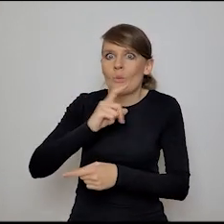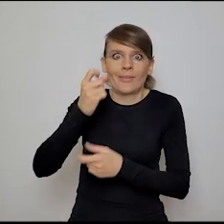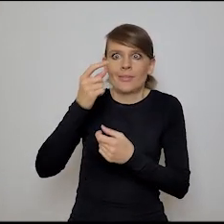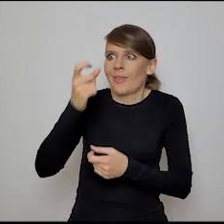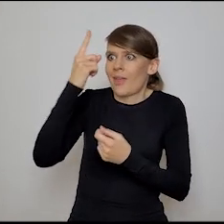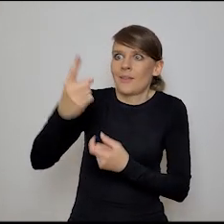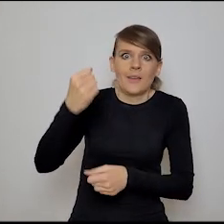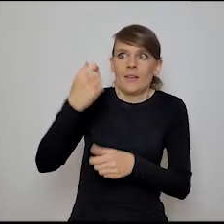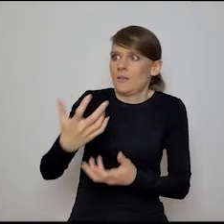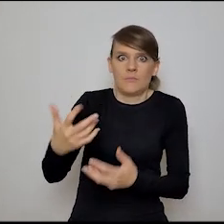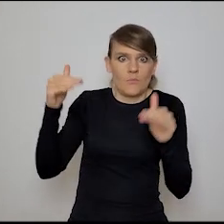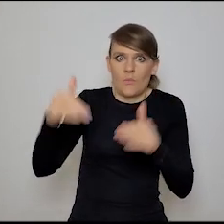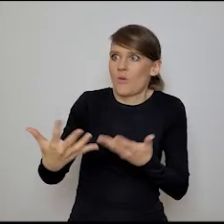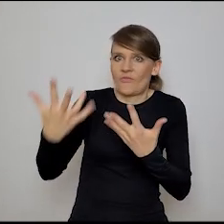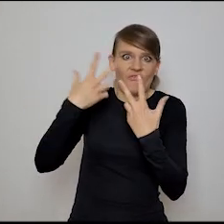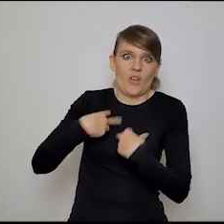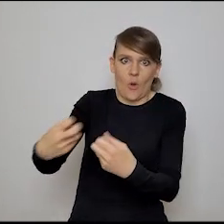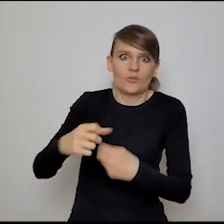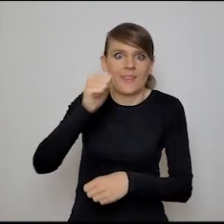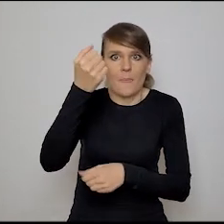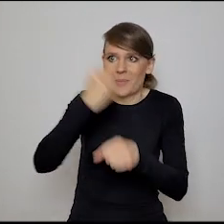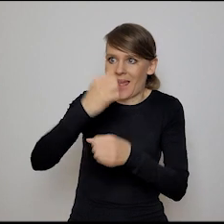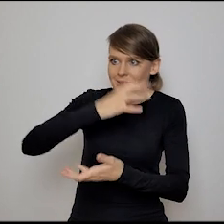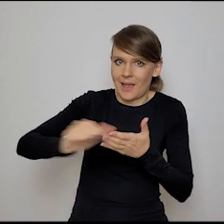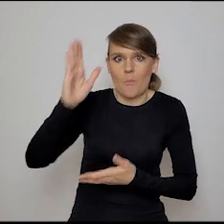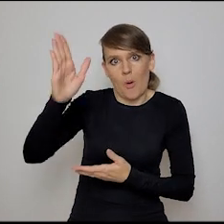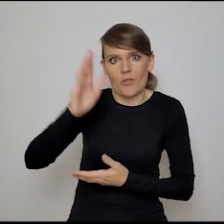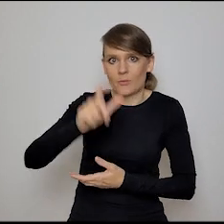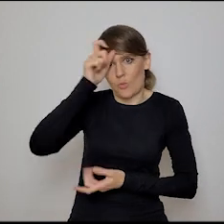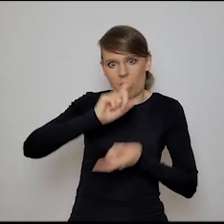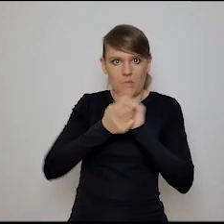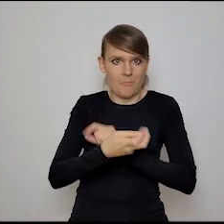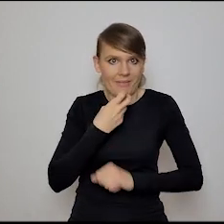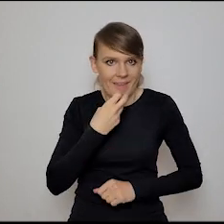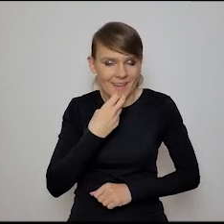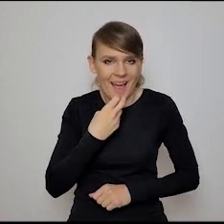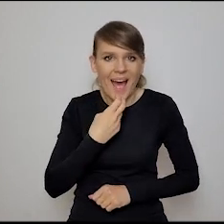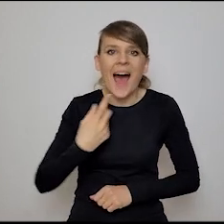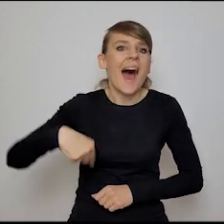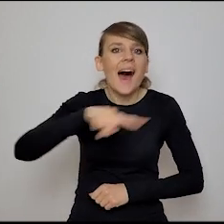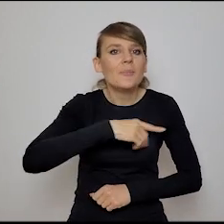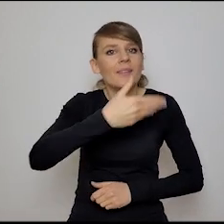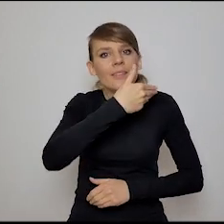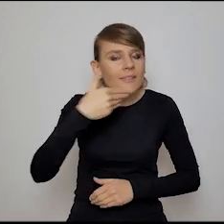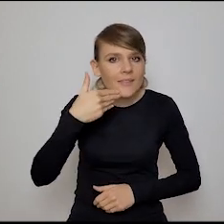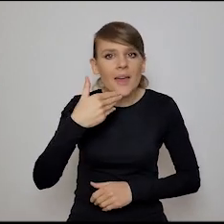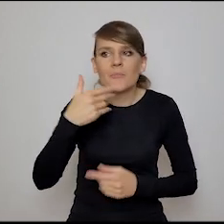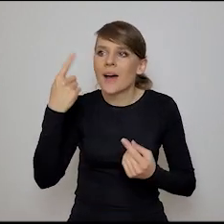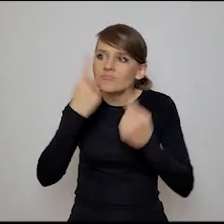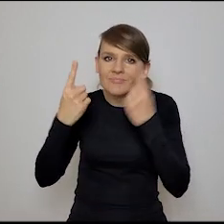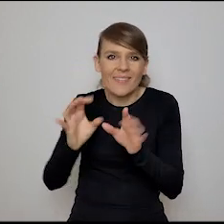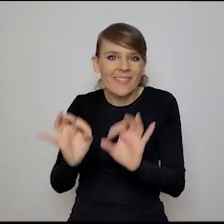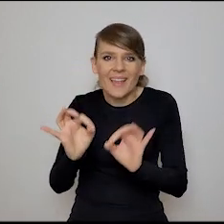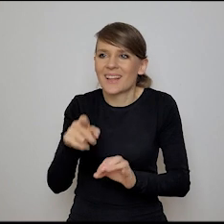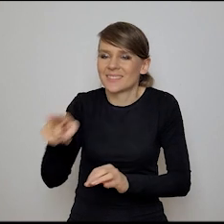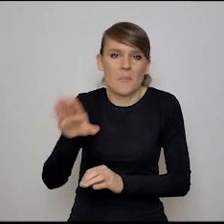a najpierw zabierze nam pracę, a potem zrobi z nas baterię, tak? A za bardzo o tym, że póki co ma bardzo, bardzo